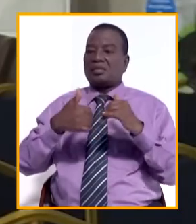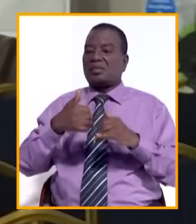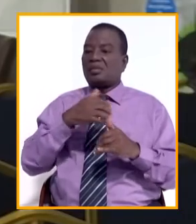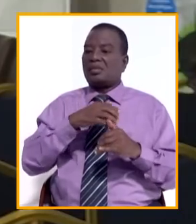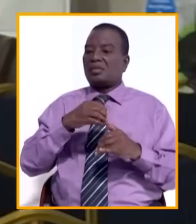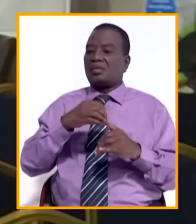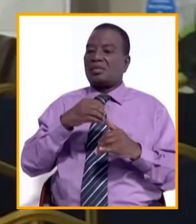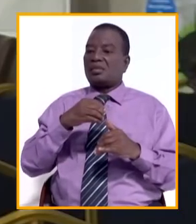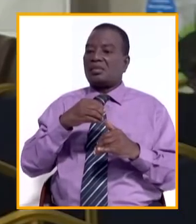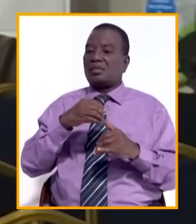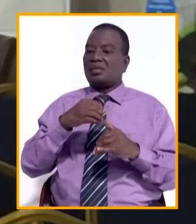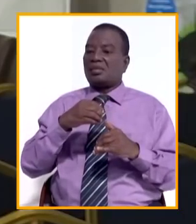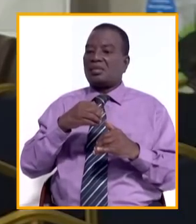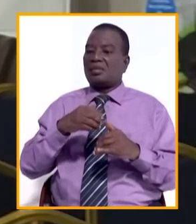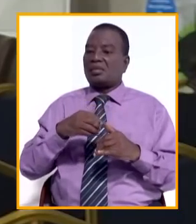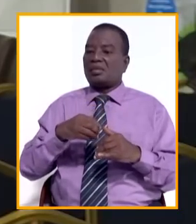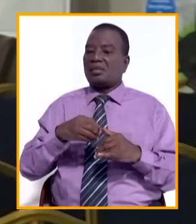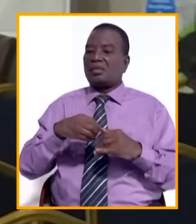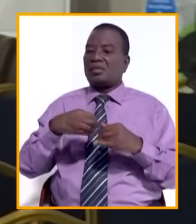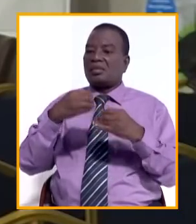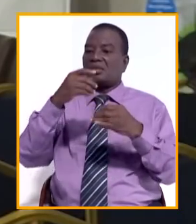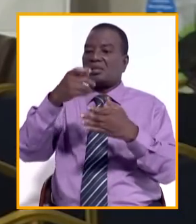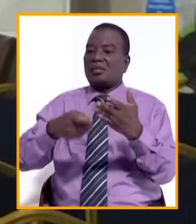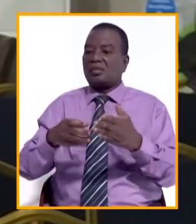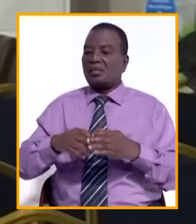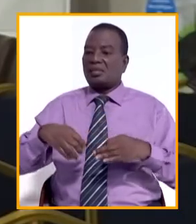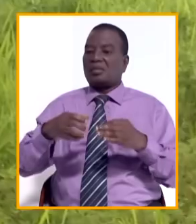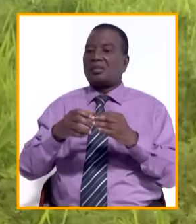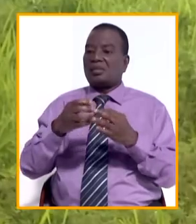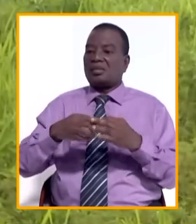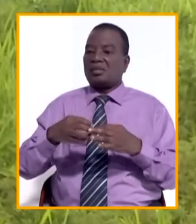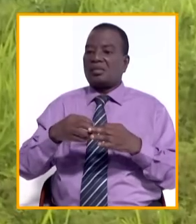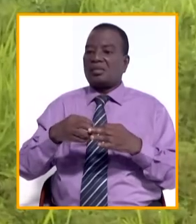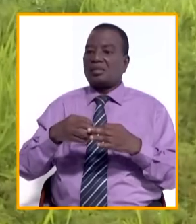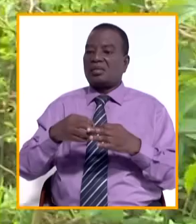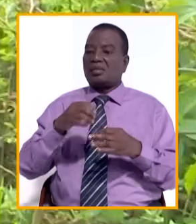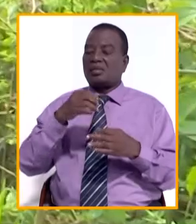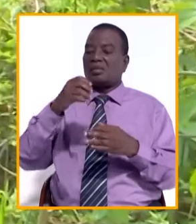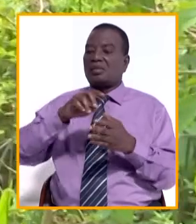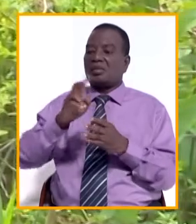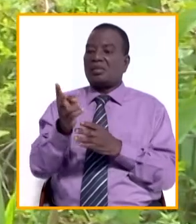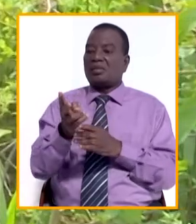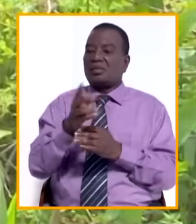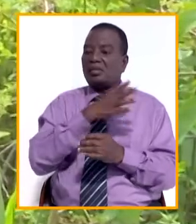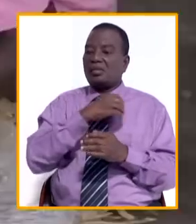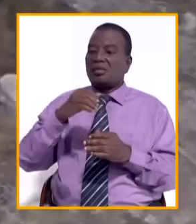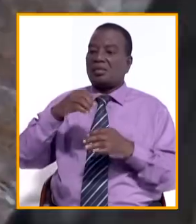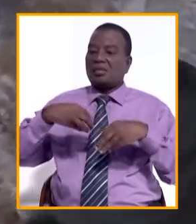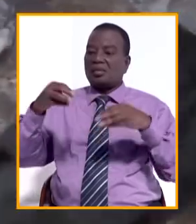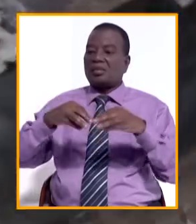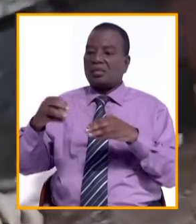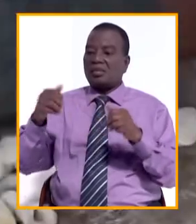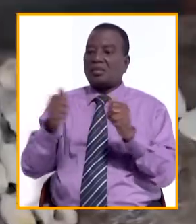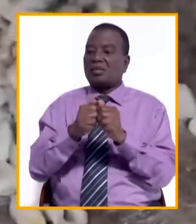non seulement la rente du cacao, mais aussi la sécurité alimentaire. Le fonds vert, le marché carbone avec l